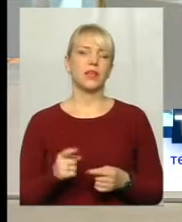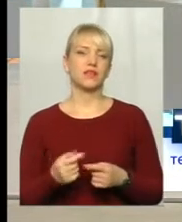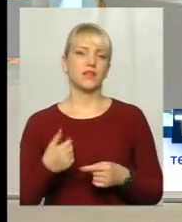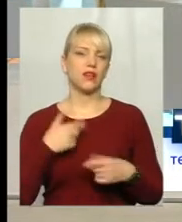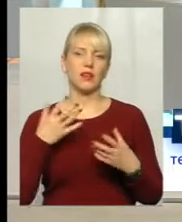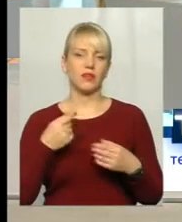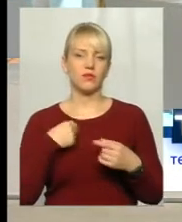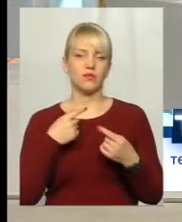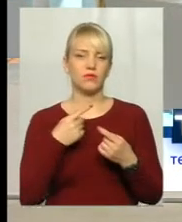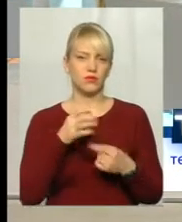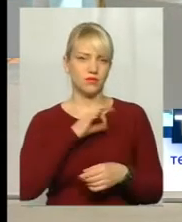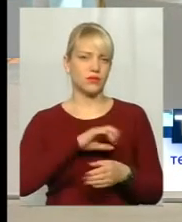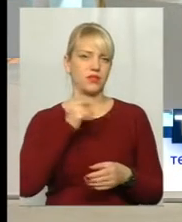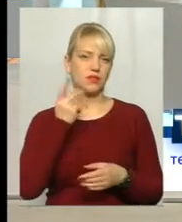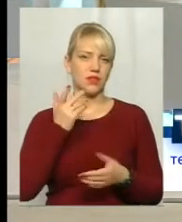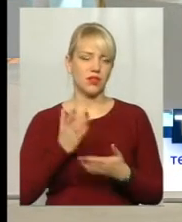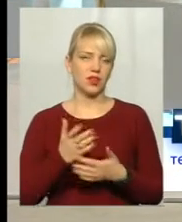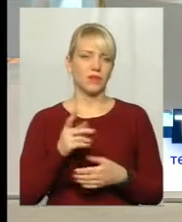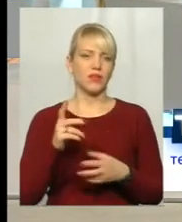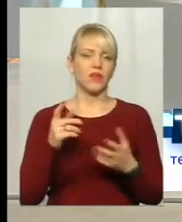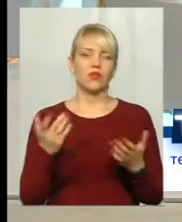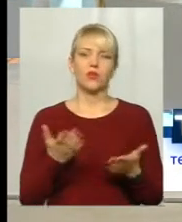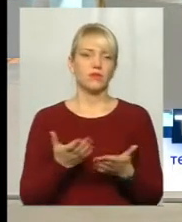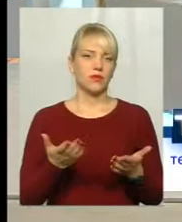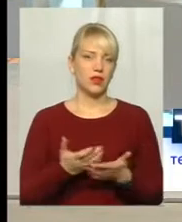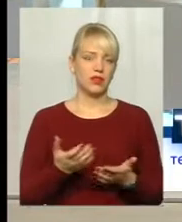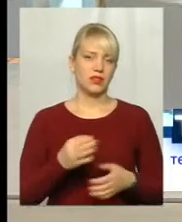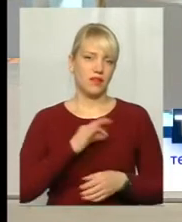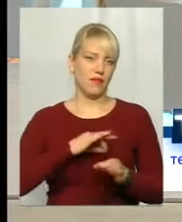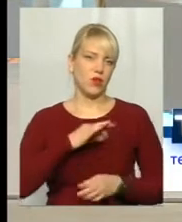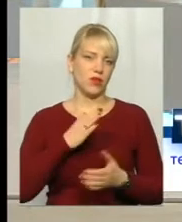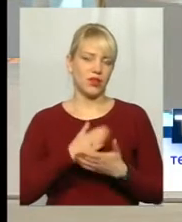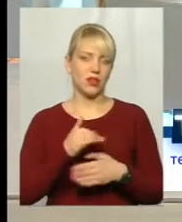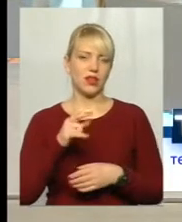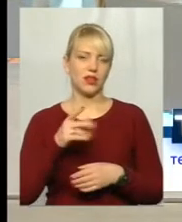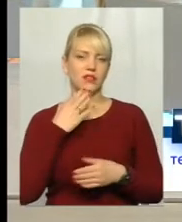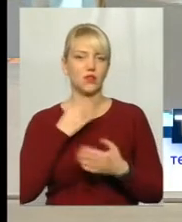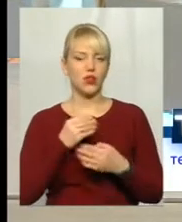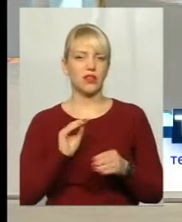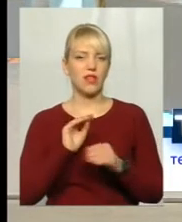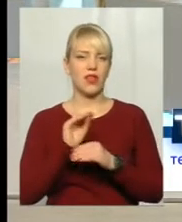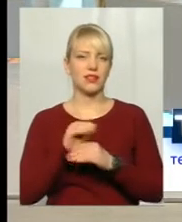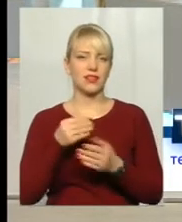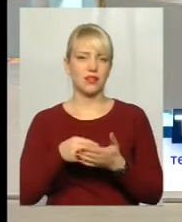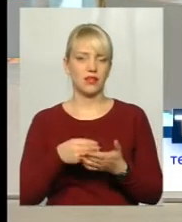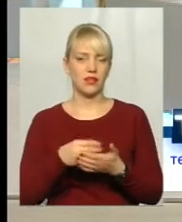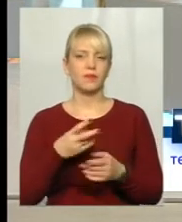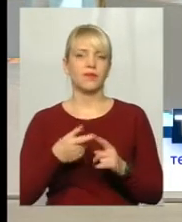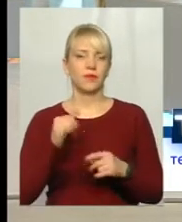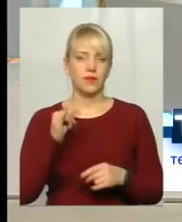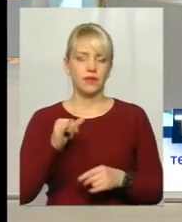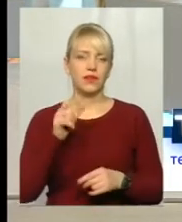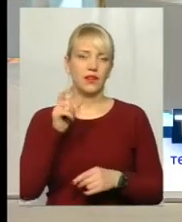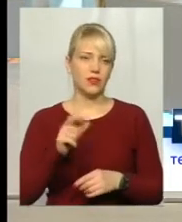такого ще не бачила. Вони все одно мають якісь свої вигоди, свої націнки на цей товар, і людина